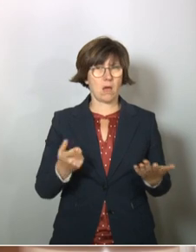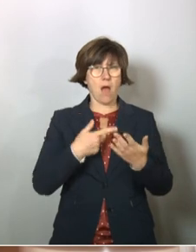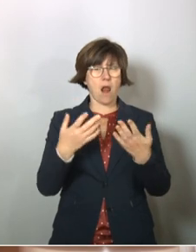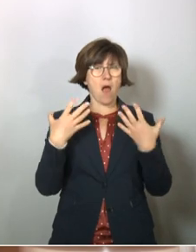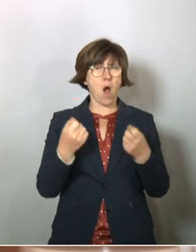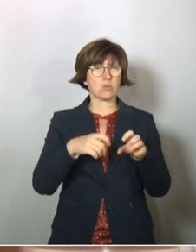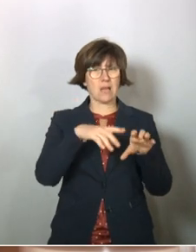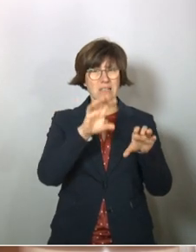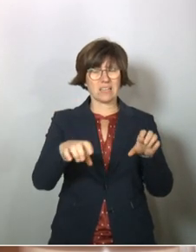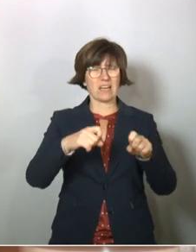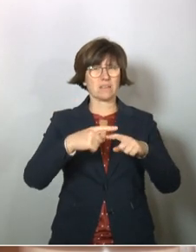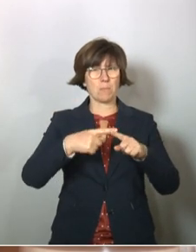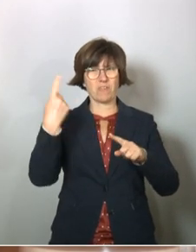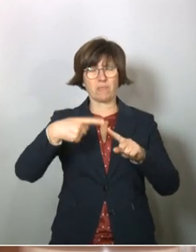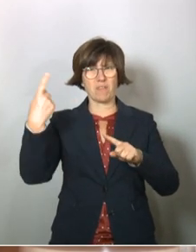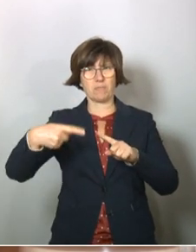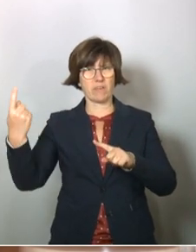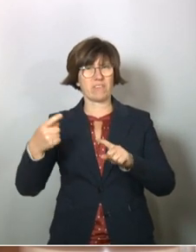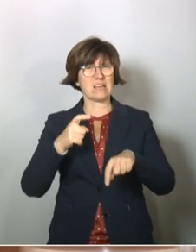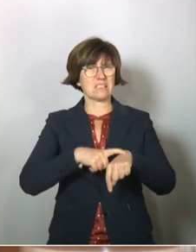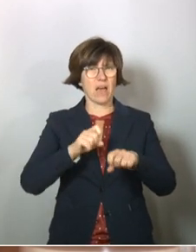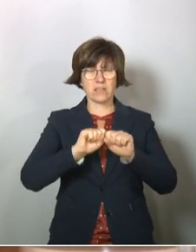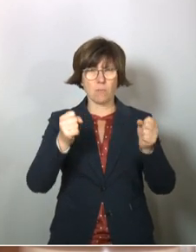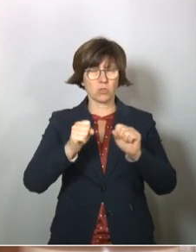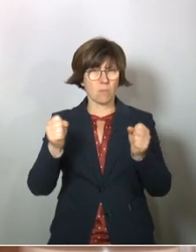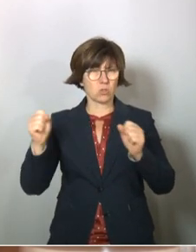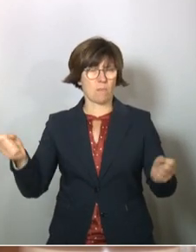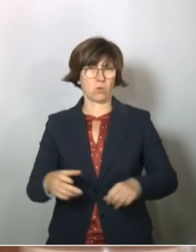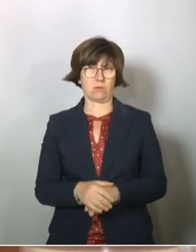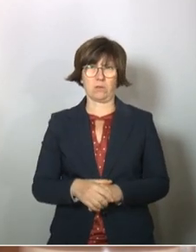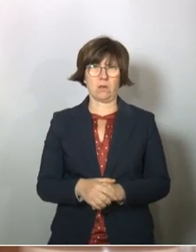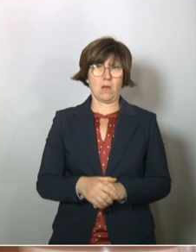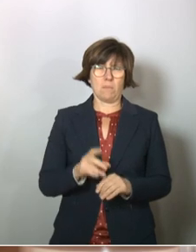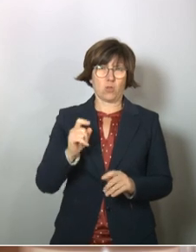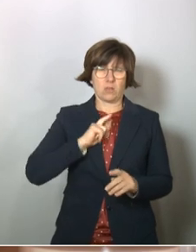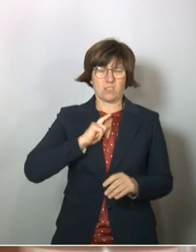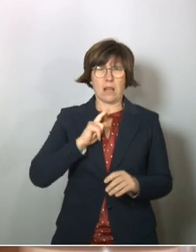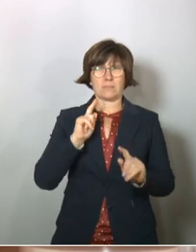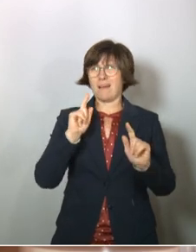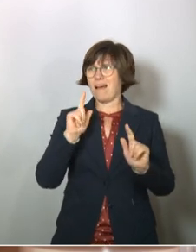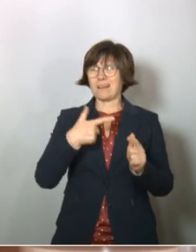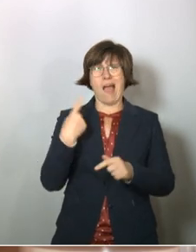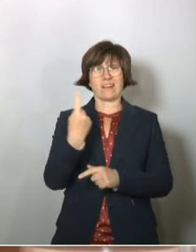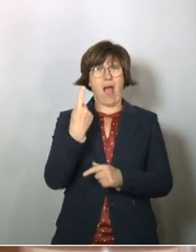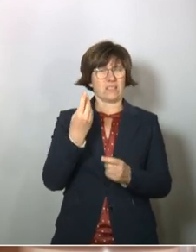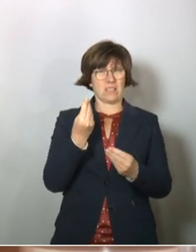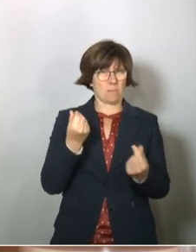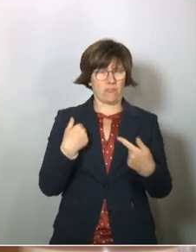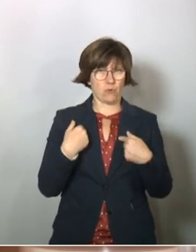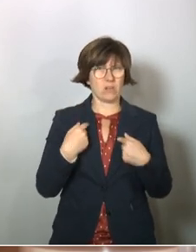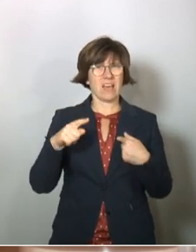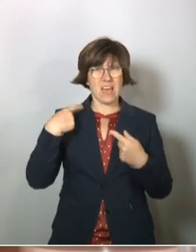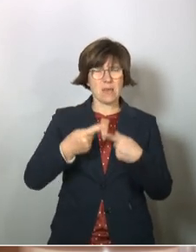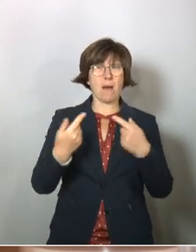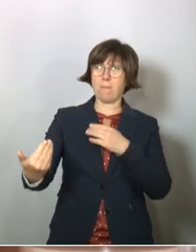Haushaltsgeräte, die kaputt gehen können, sind in der Zeit kaputt gegangen. Das heißt, ich hatte keine Einsamkeitsgefühle. Ich hatte